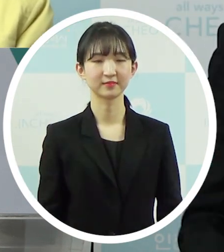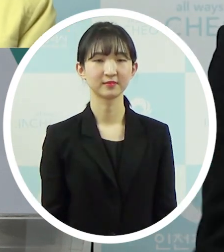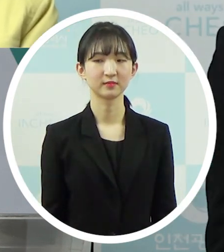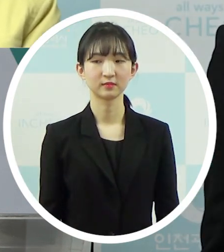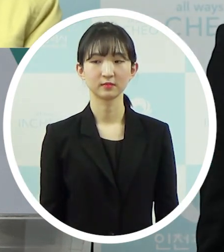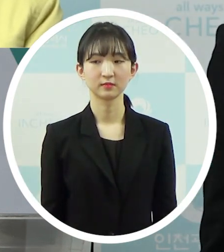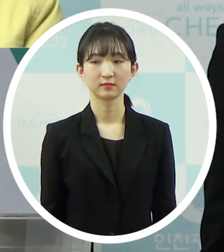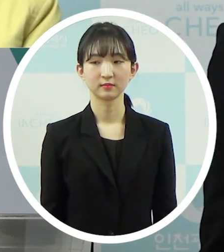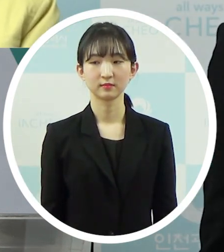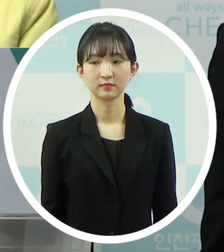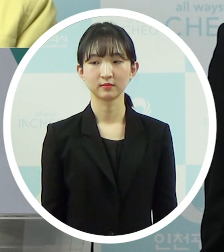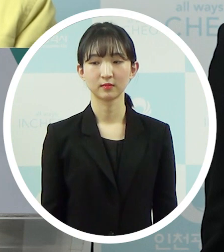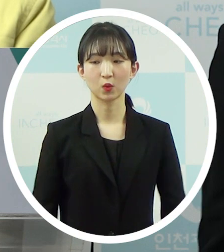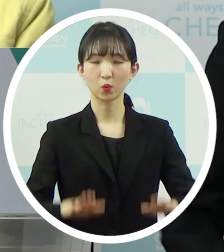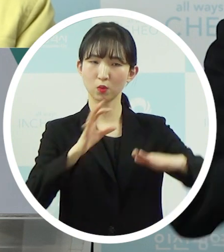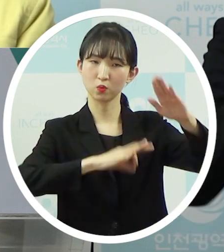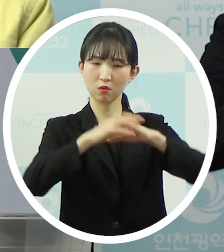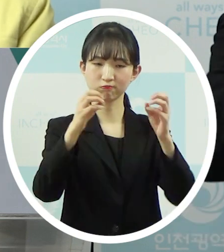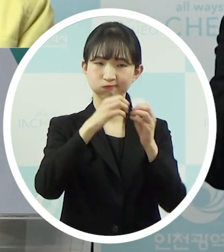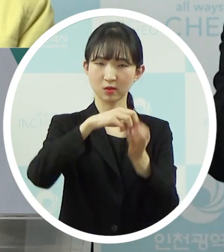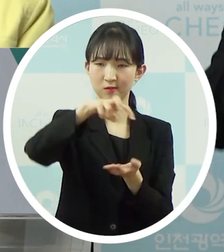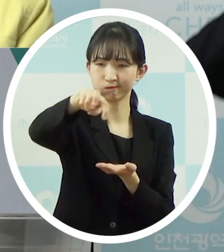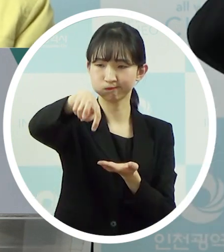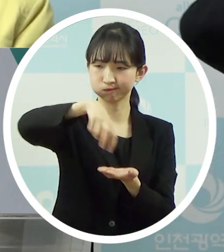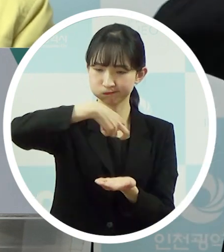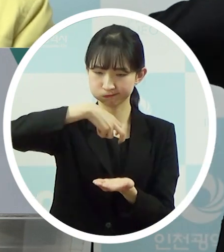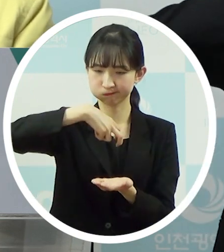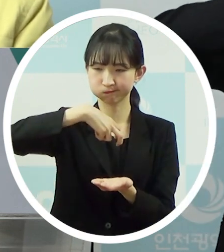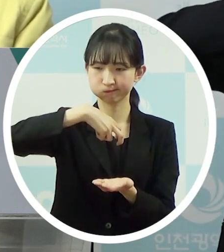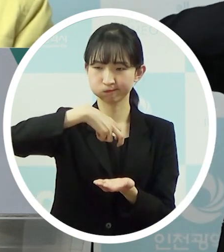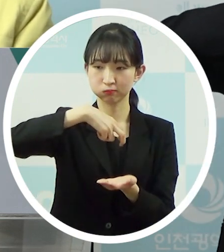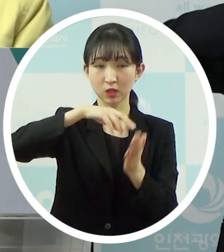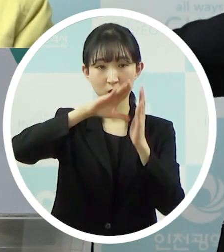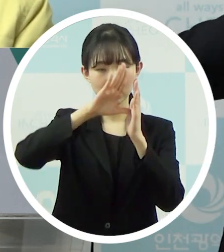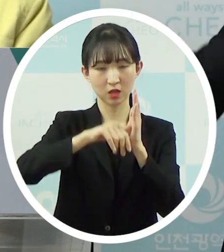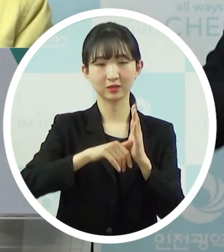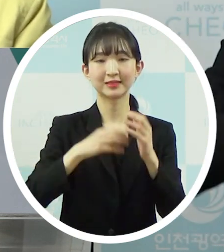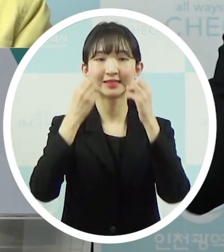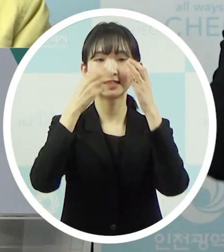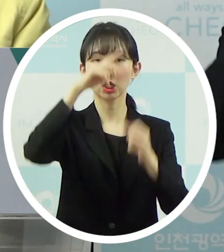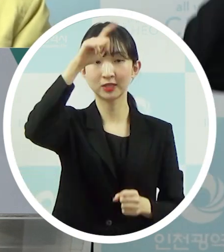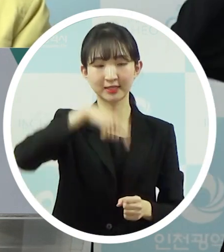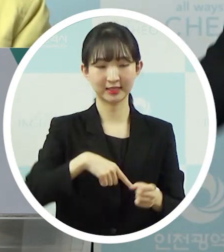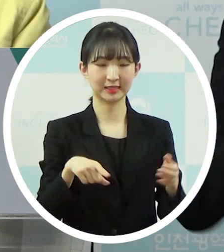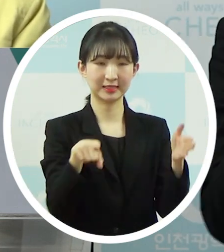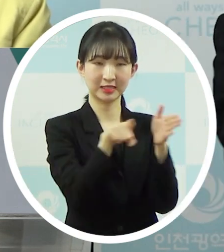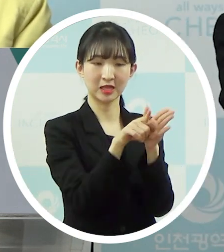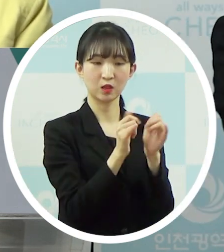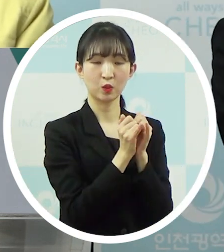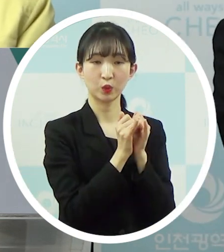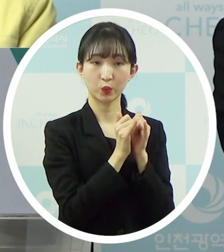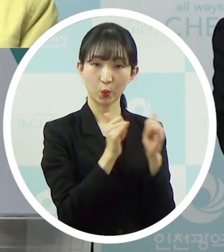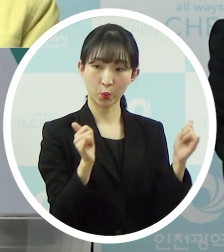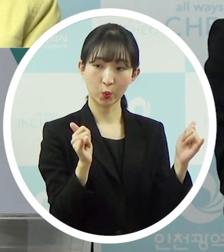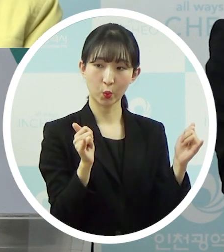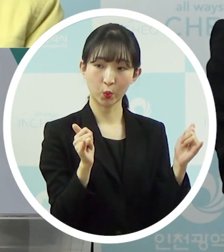오전에 문자로 알려주셨는데 그때는 신천지 신도에 대해서